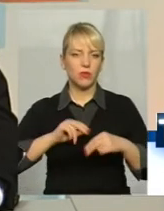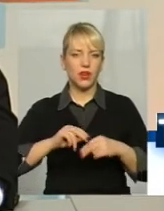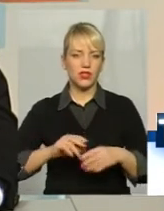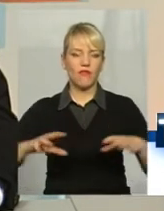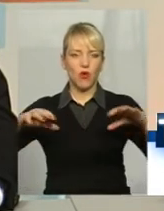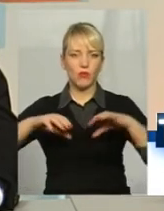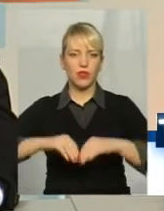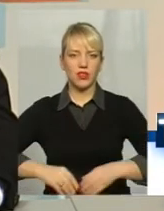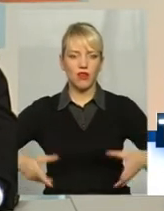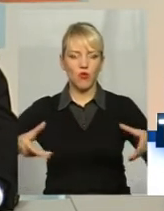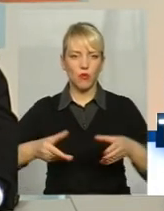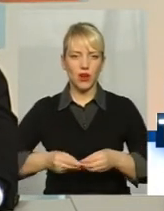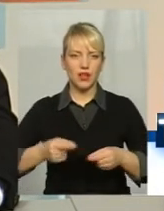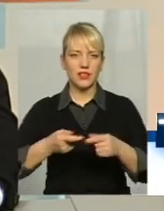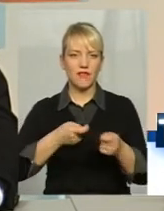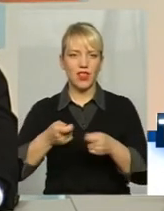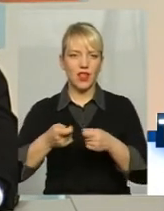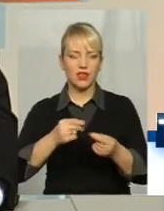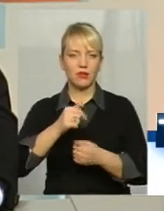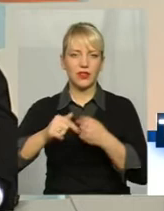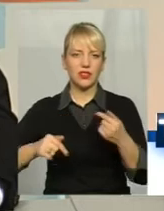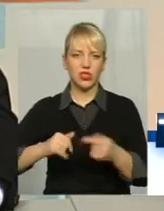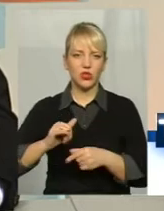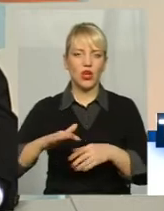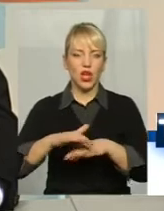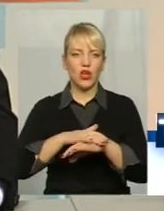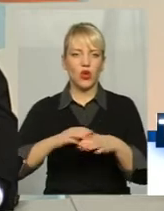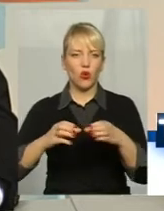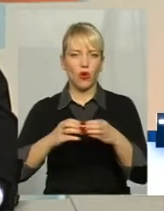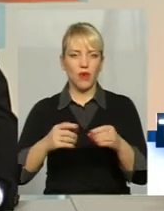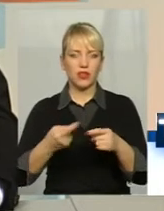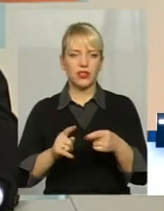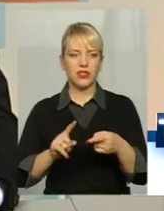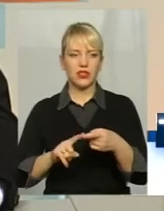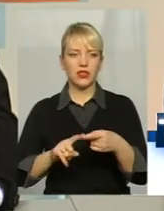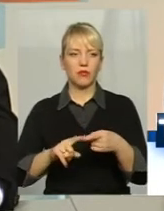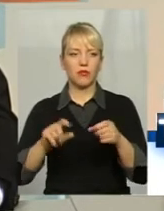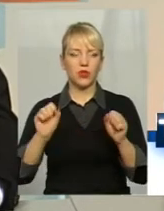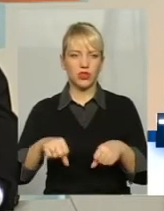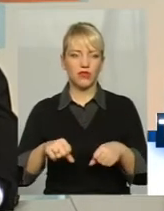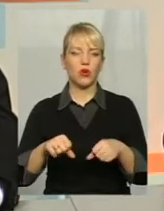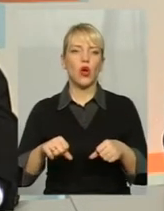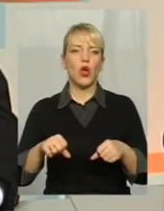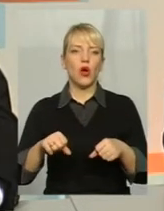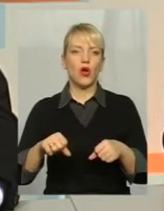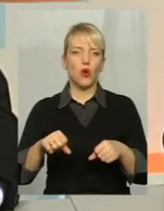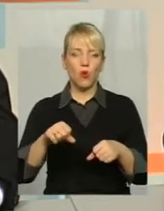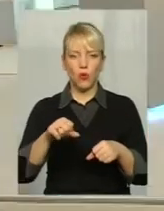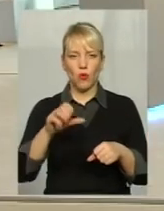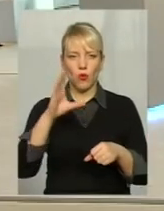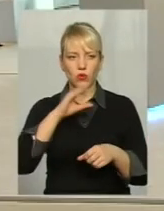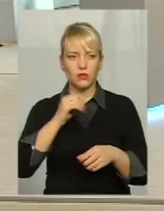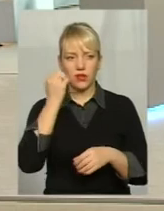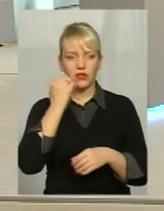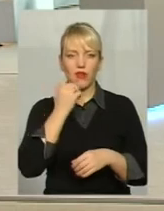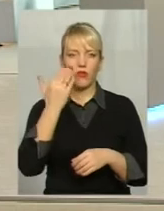'єднанні, кооперації влади Бізнесу і громадськості можливий успіх Дякую вам за вашу